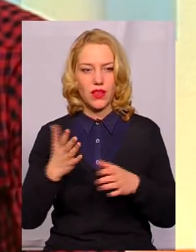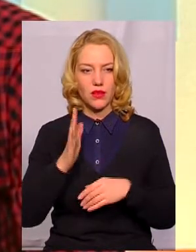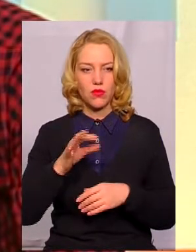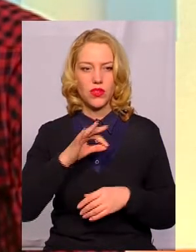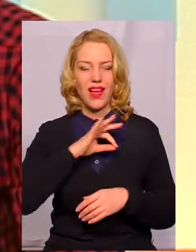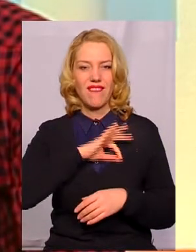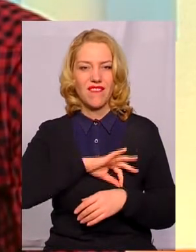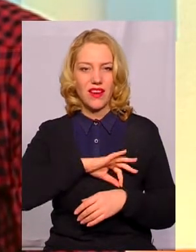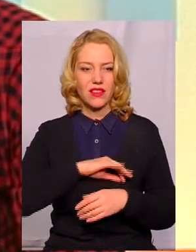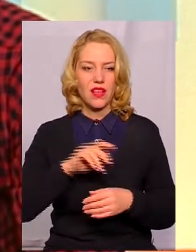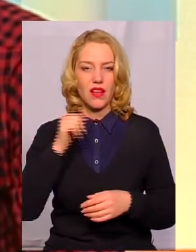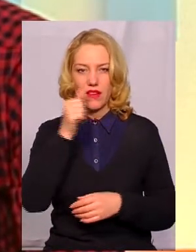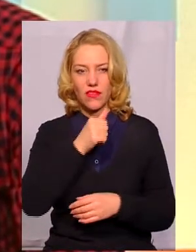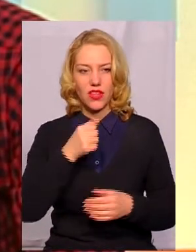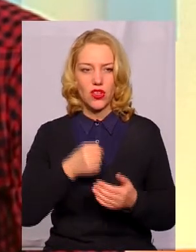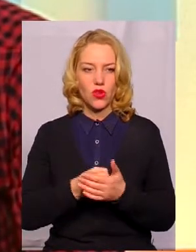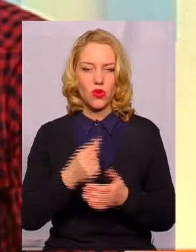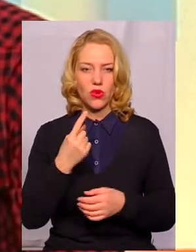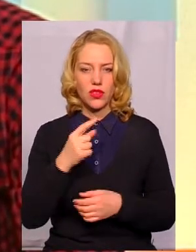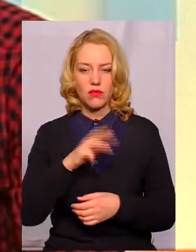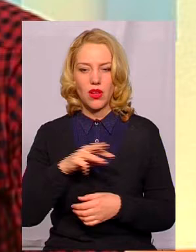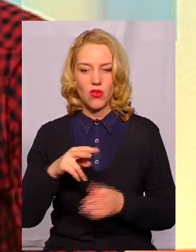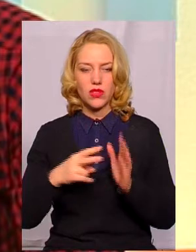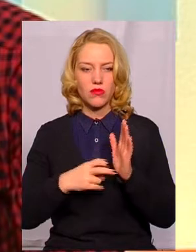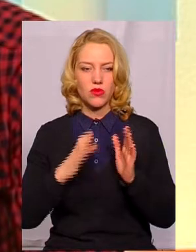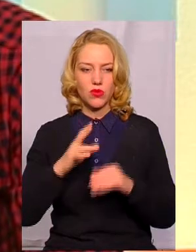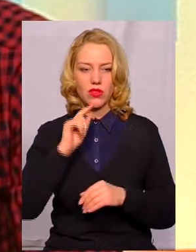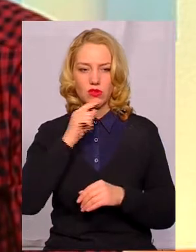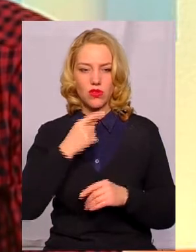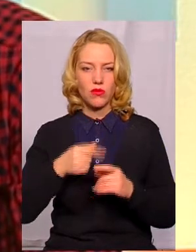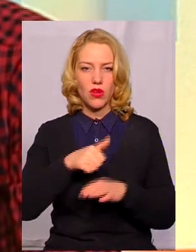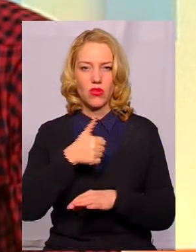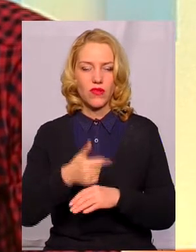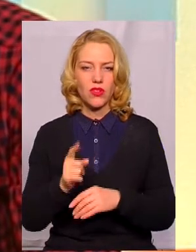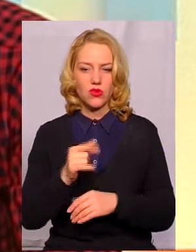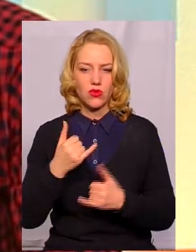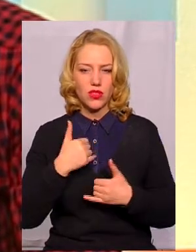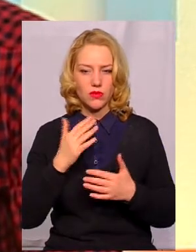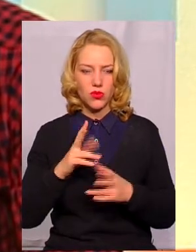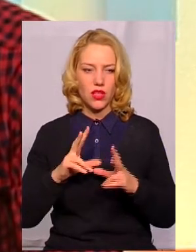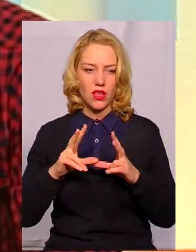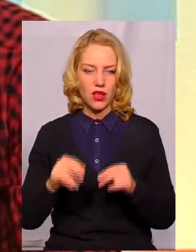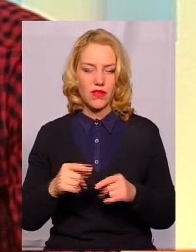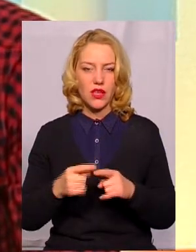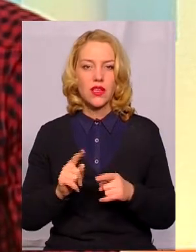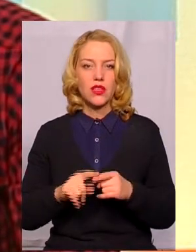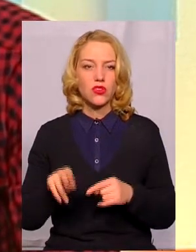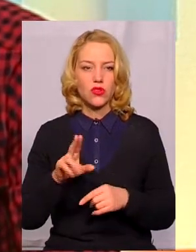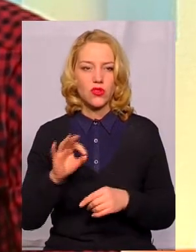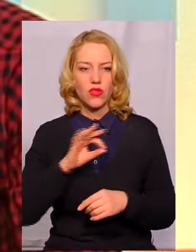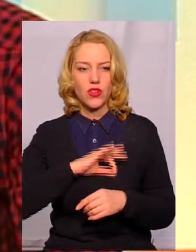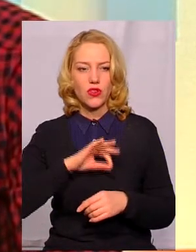то в рік до 1 мільйон 700 в нас буде економія, а саме головне, що в нас буде гарантія постійного використання